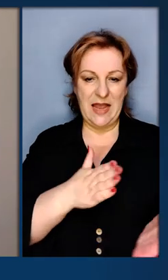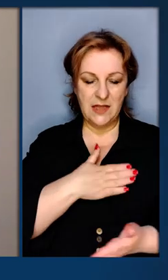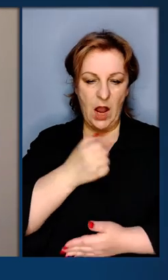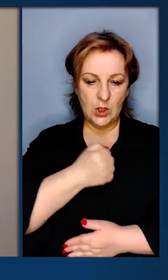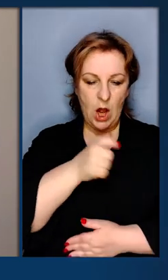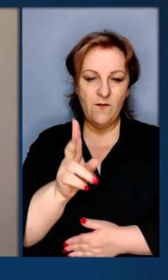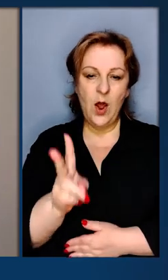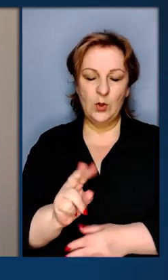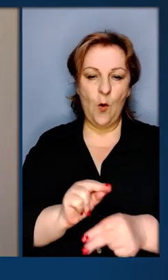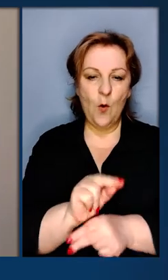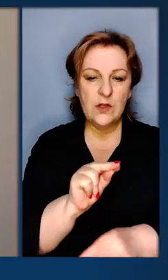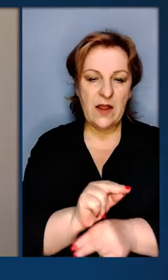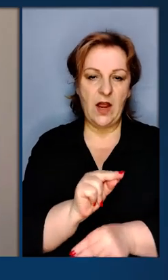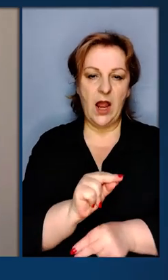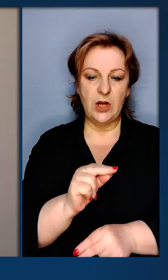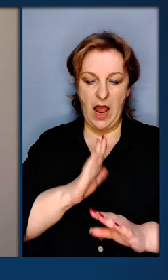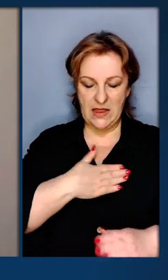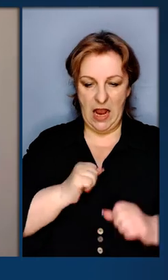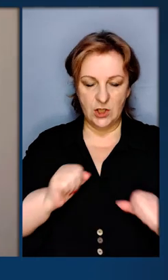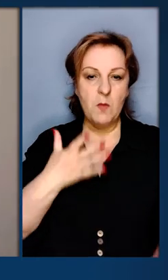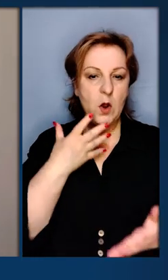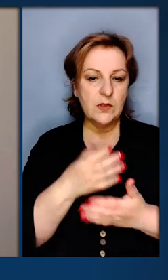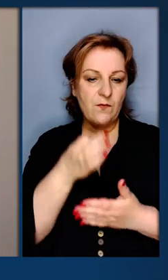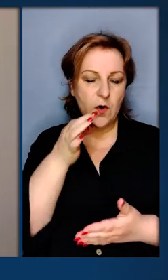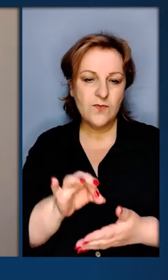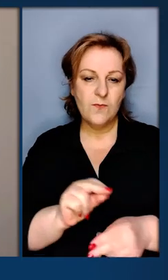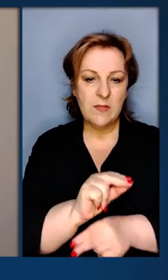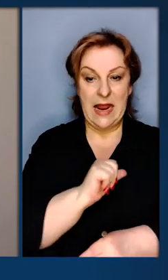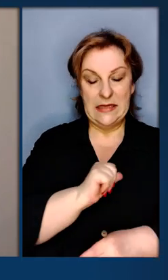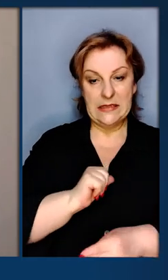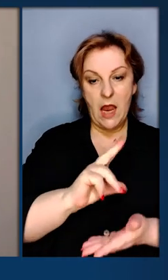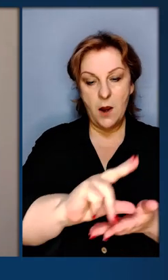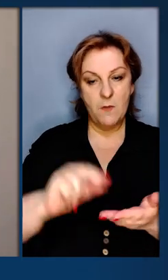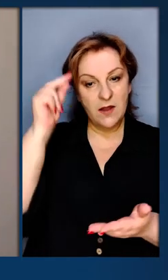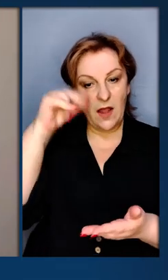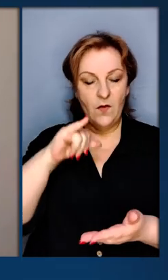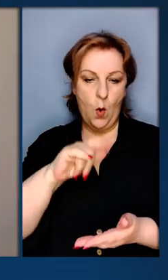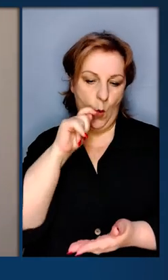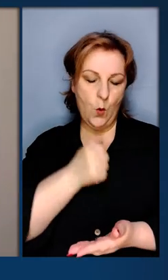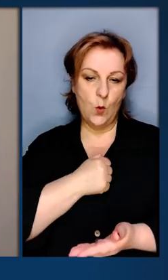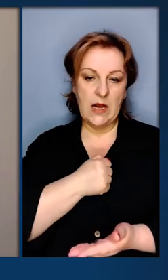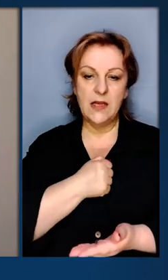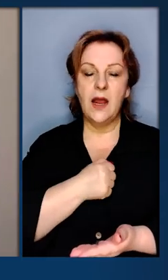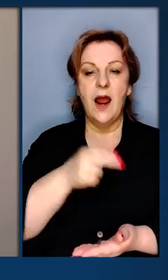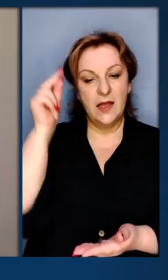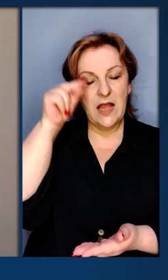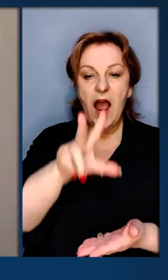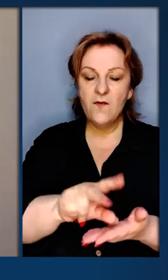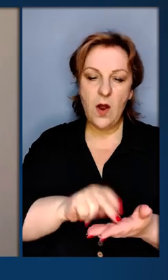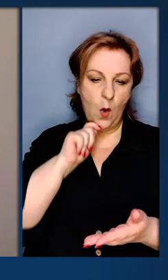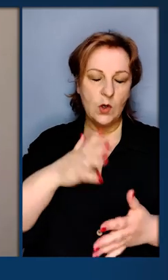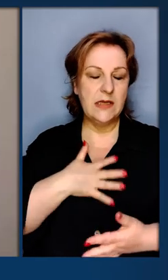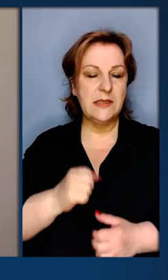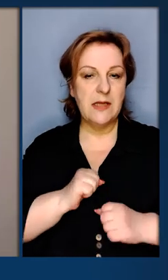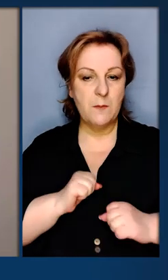тренує наших воїнів, хто навчає наших героїв своєму досвіду, і хто сам навчається, або українців,